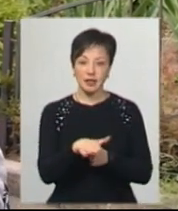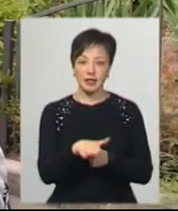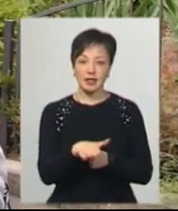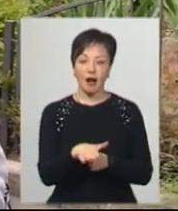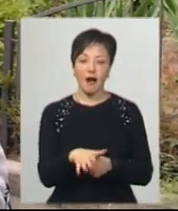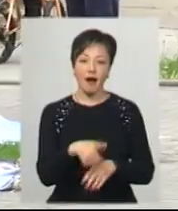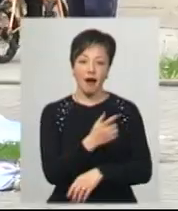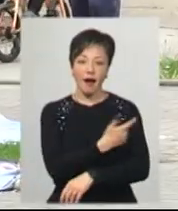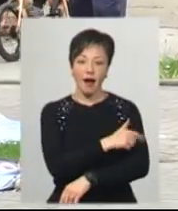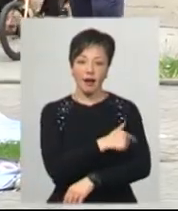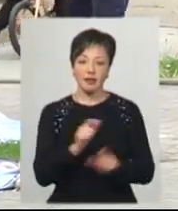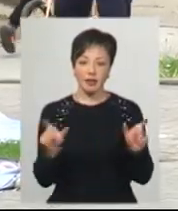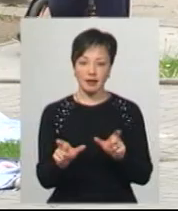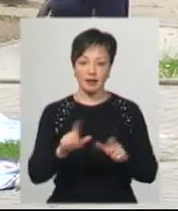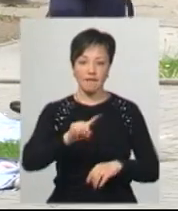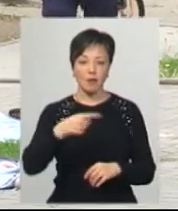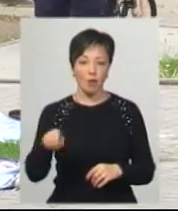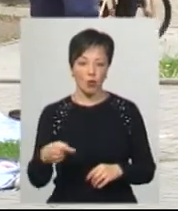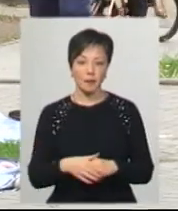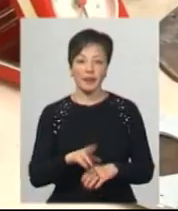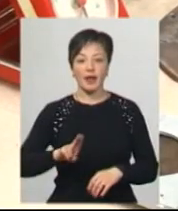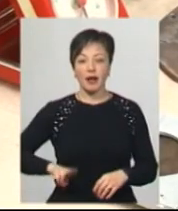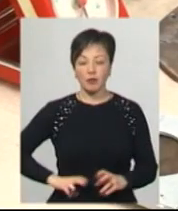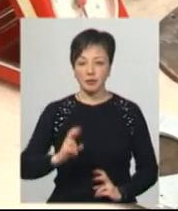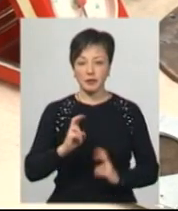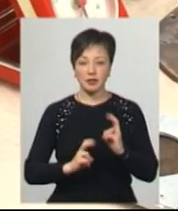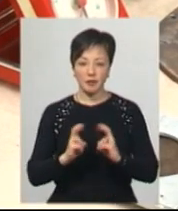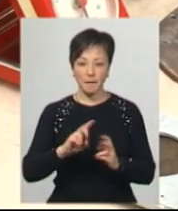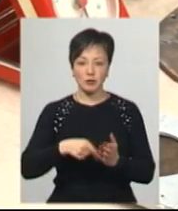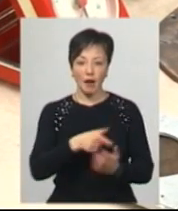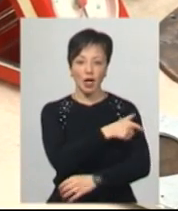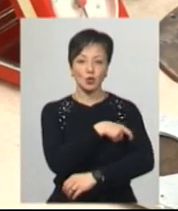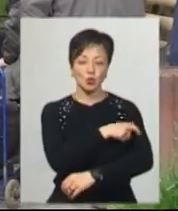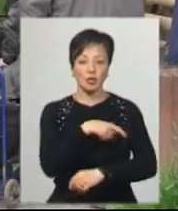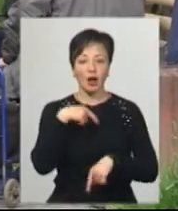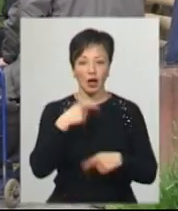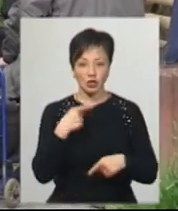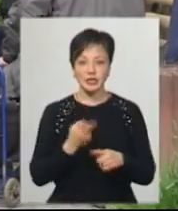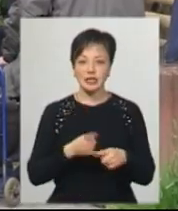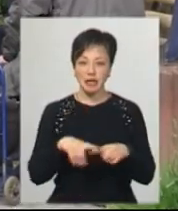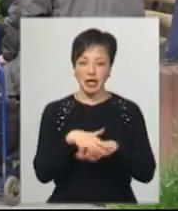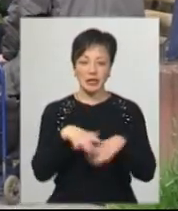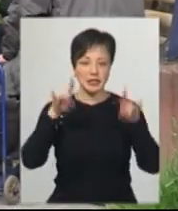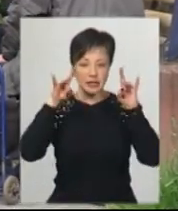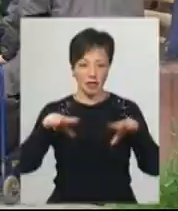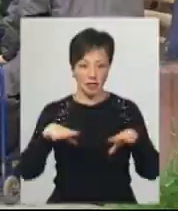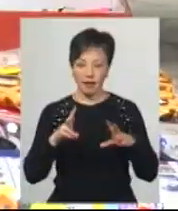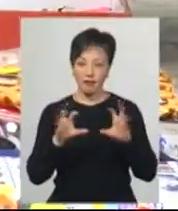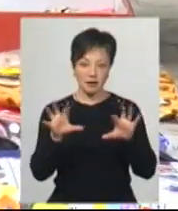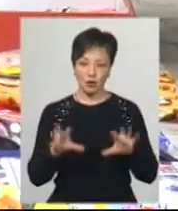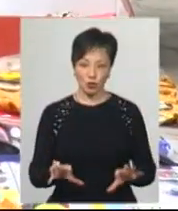тих самих карантинних вимог. Директор Хмельницького комунального підприємства «Муніципальна дружина» Роман Цибалюк каже, цей ринок стихійний, не